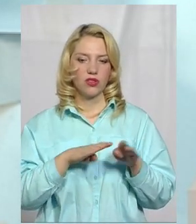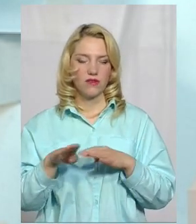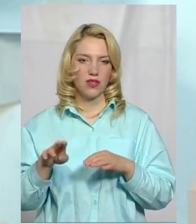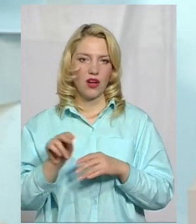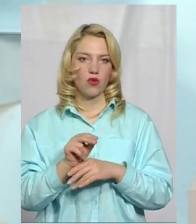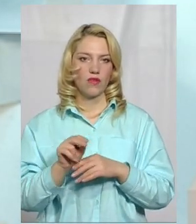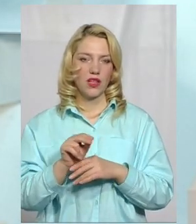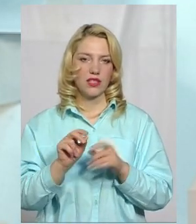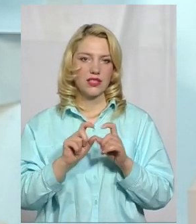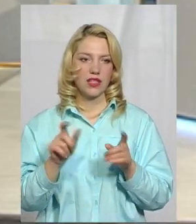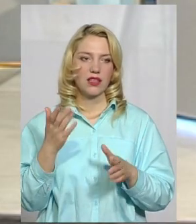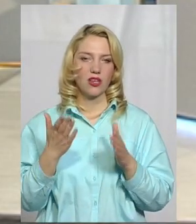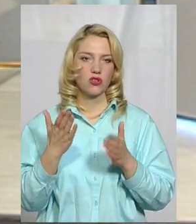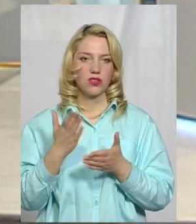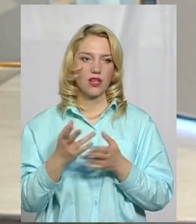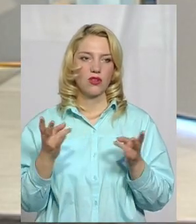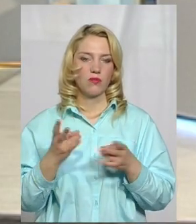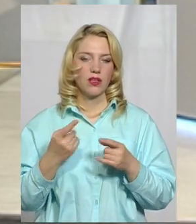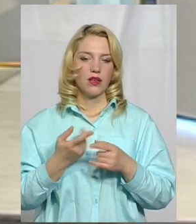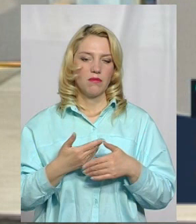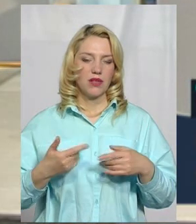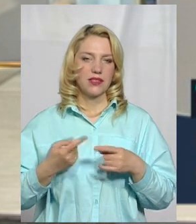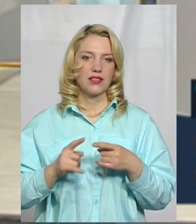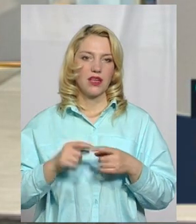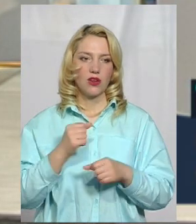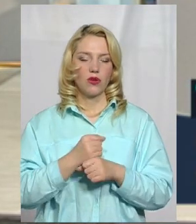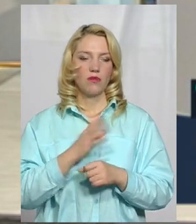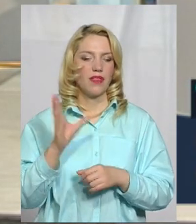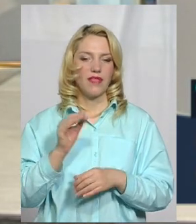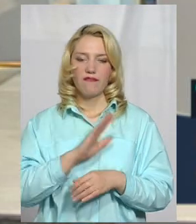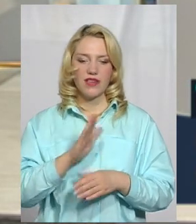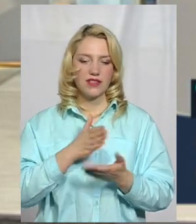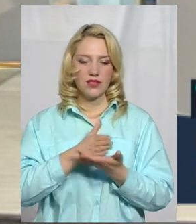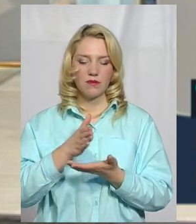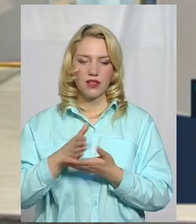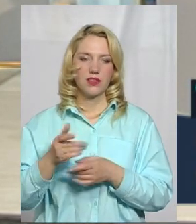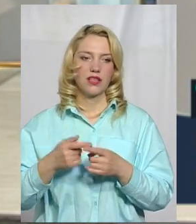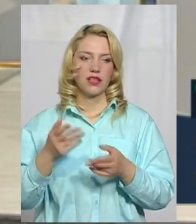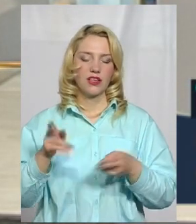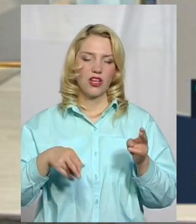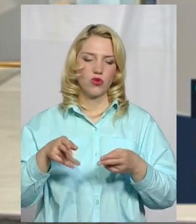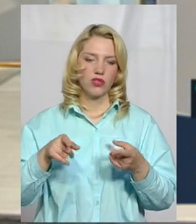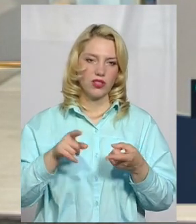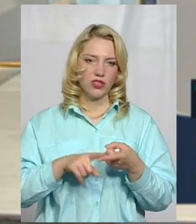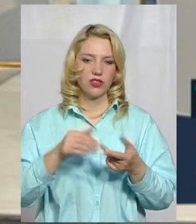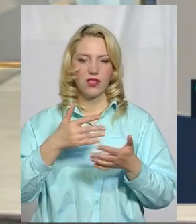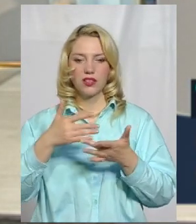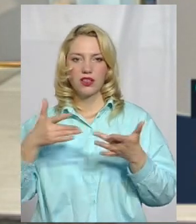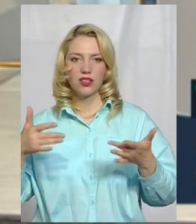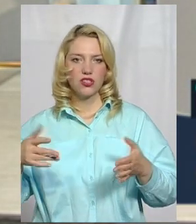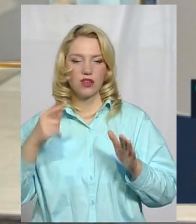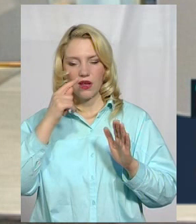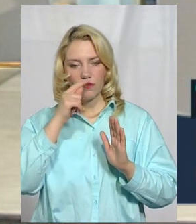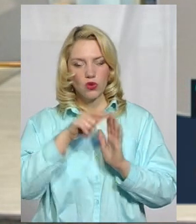І якщо є необхідність, то ми, безумовно, це робимо. Не весь спектр, як хірургічних, так і інших